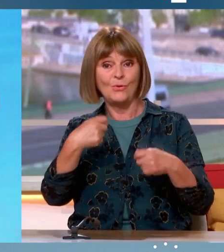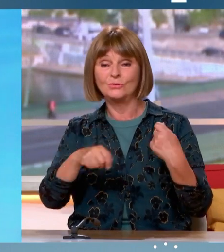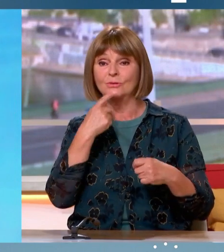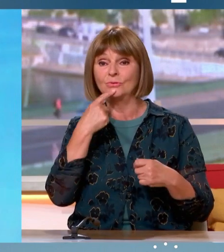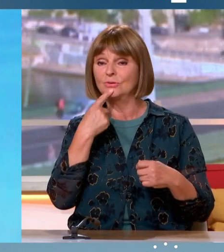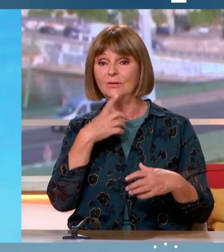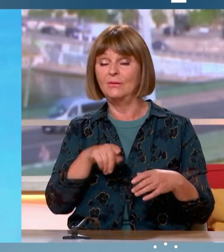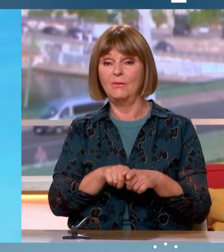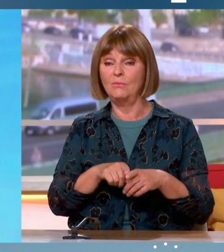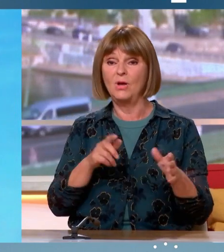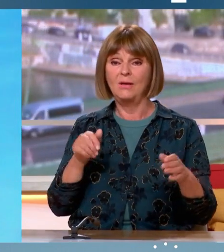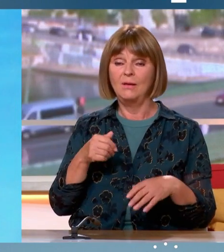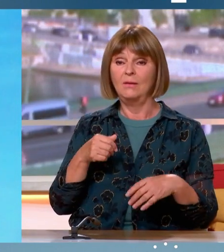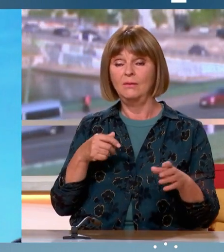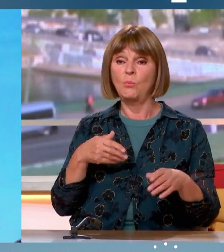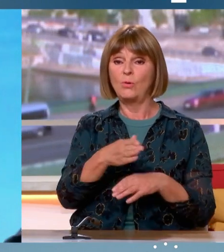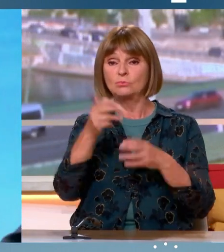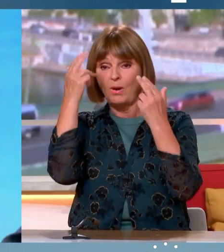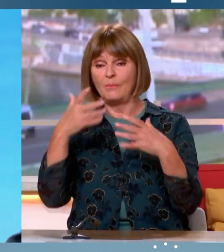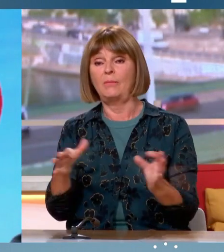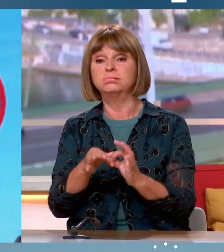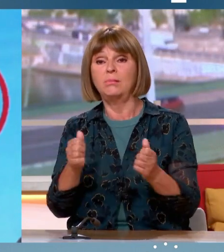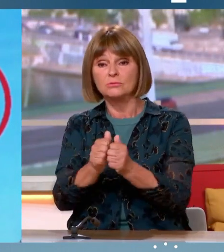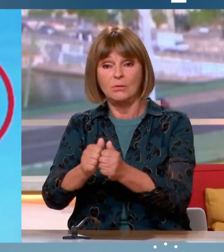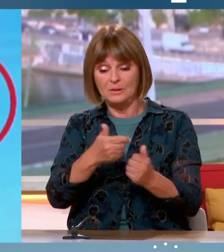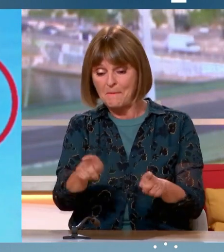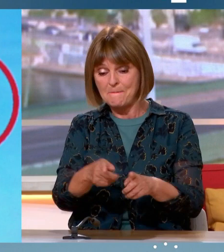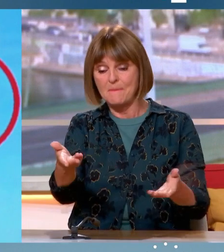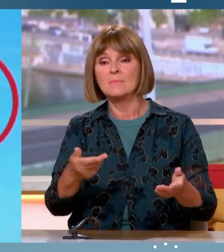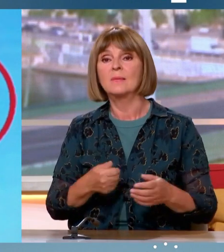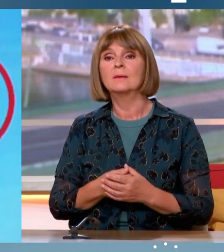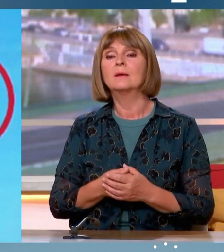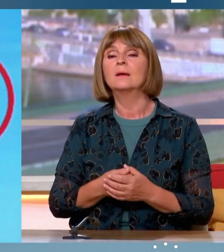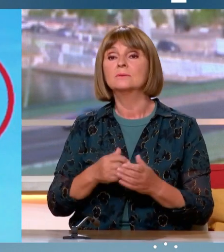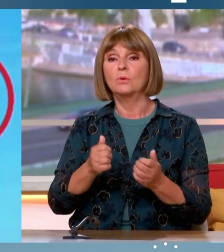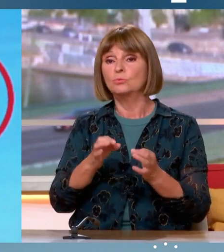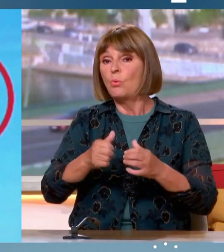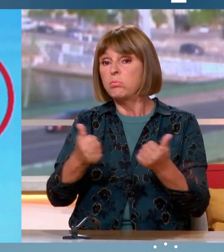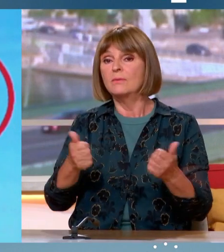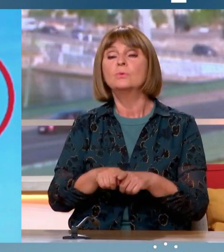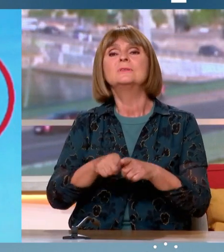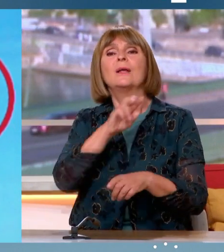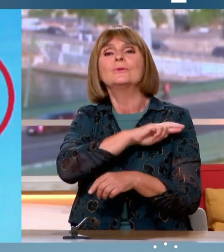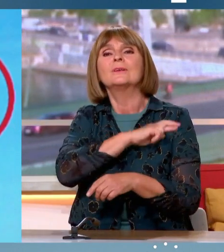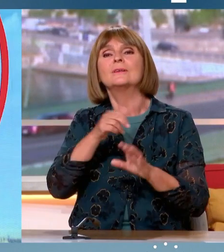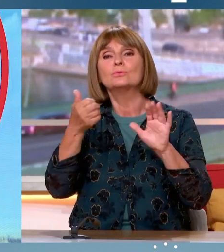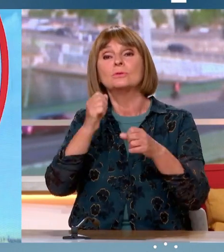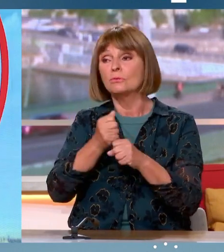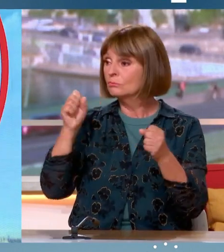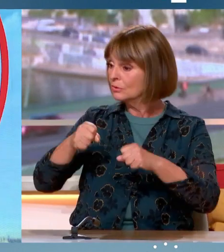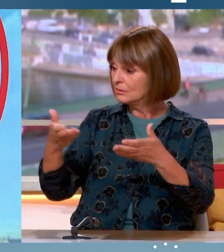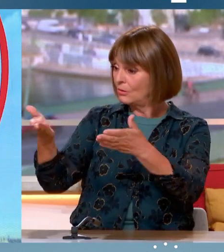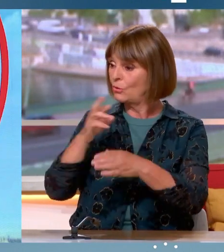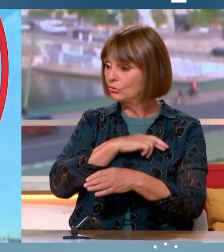la carpe et du lapin. Ça forcément, les gens l'entendent. Et je vais vous donner un exemple très précis. La retraite à 60 ans, on en parle, c'est formidable. Vous pourriez être en retraite, M.